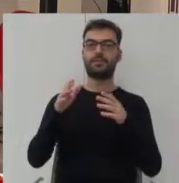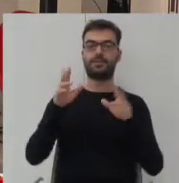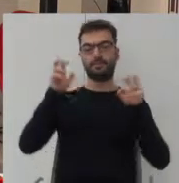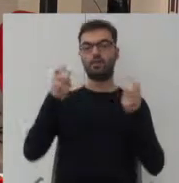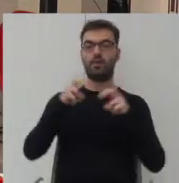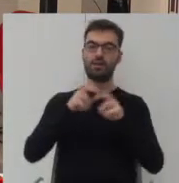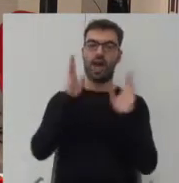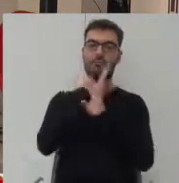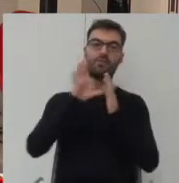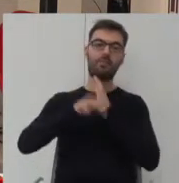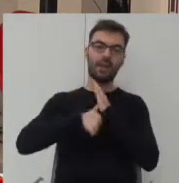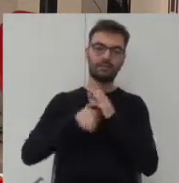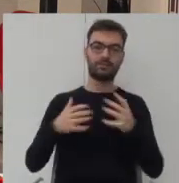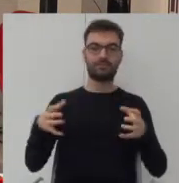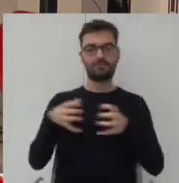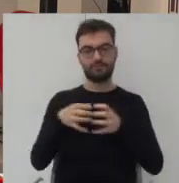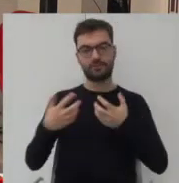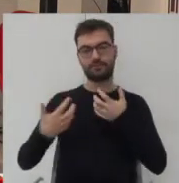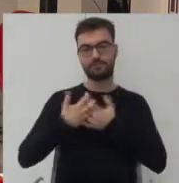i te właśnie